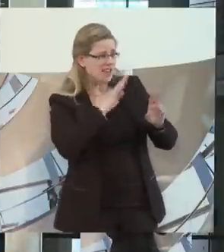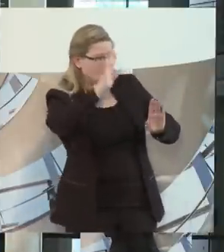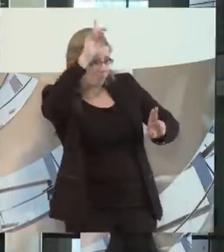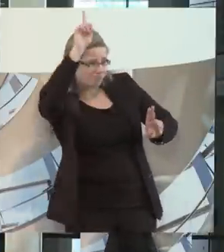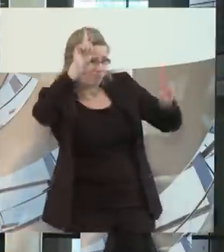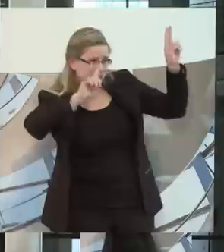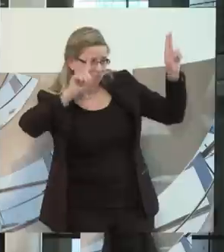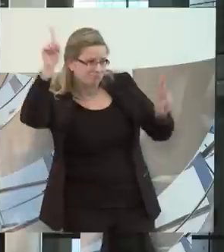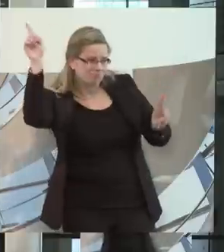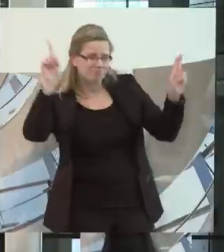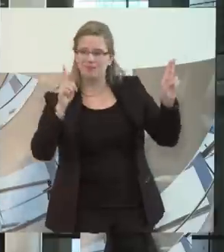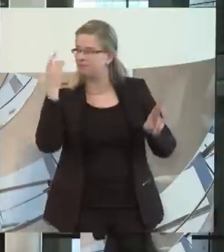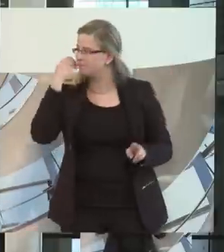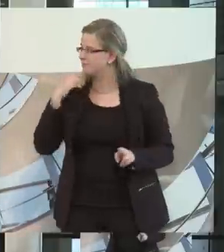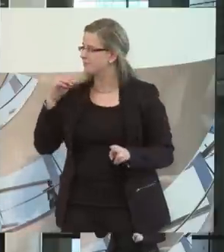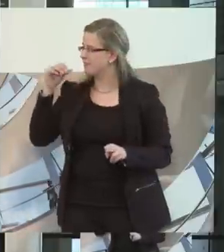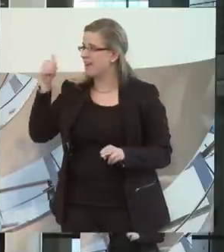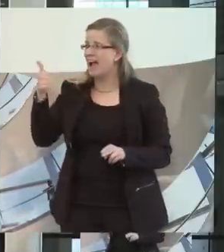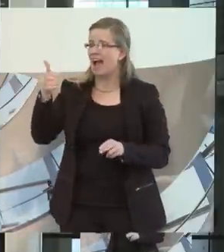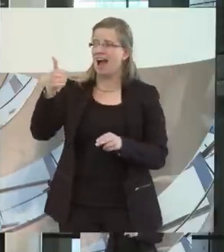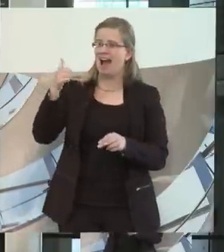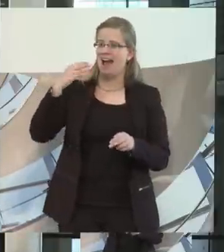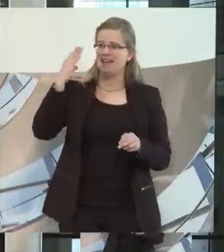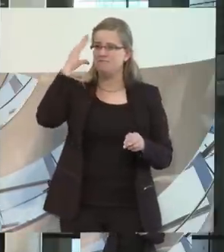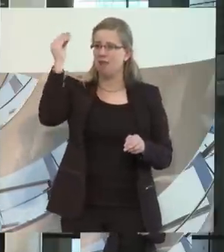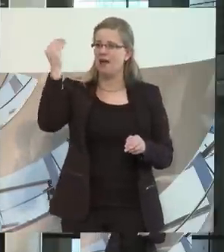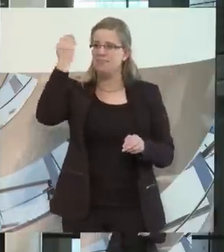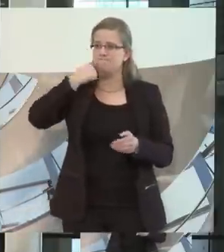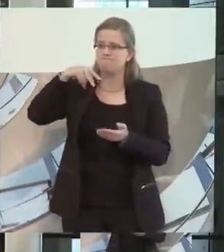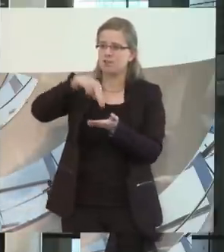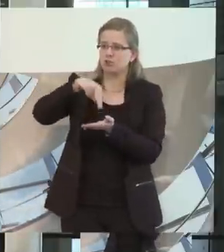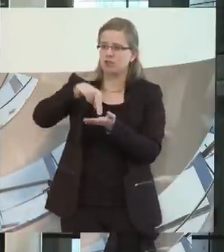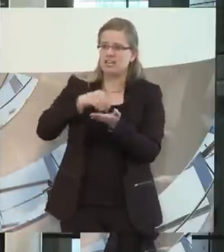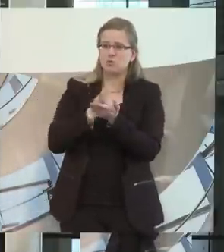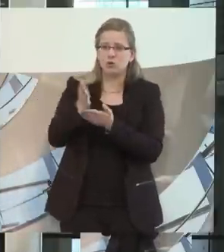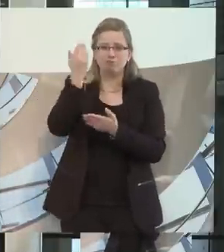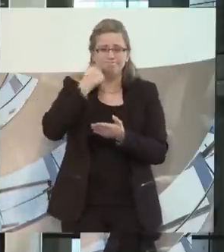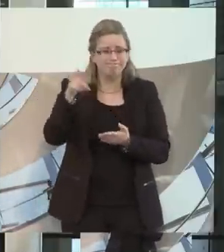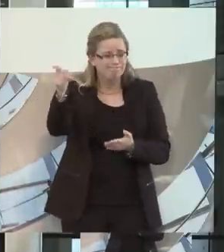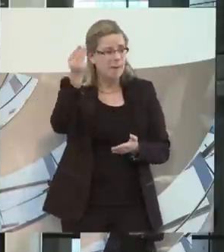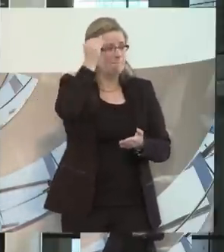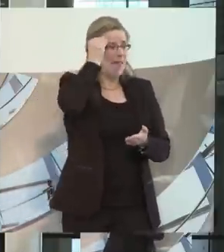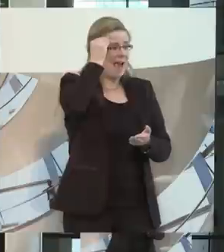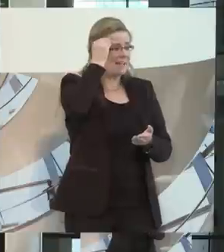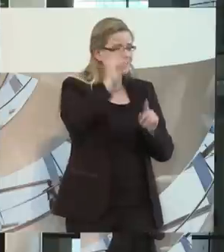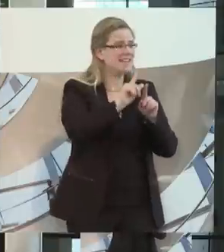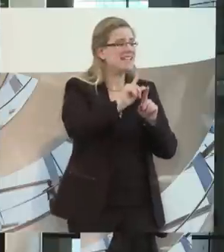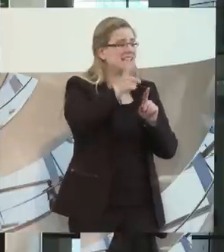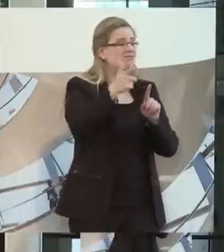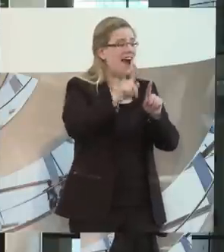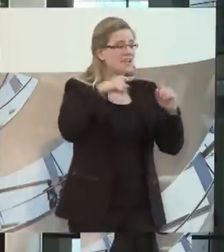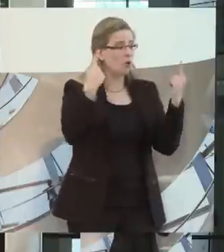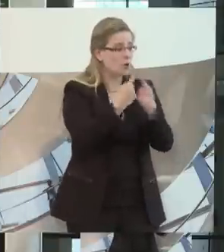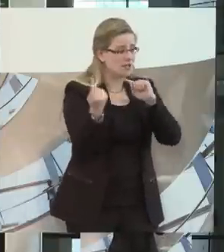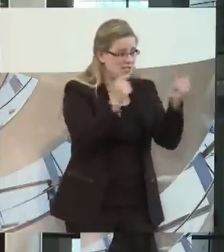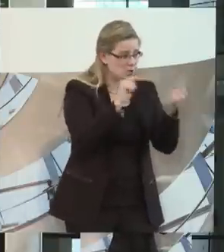mit einer Ausnahme, weil der Herr schon die ganze Zeit da steht, heben Sie die Wortmeldung auf. Wir werden versuchen in der zweiten Runde da noch zügiger in die Diskussion einzustellen.